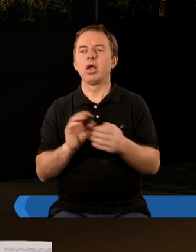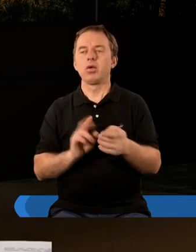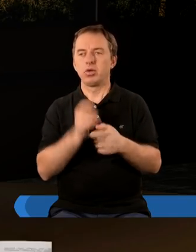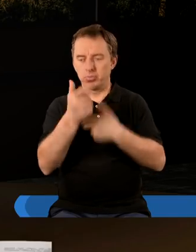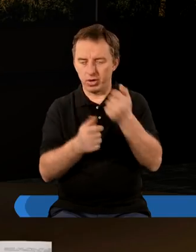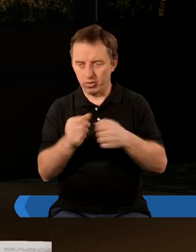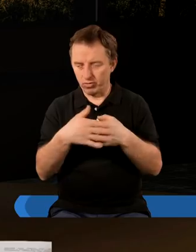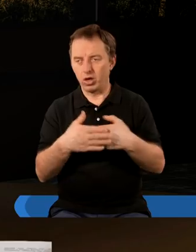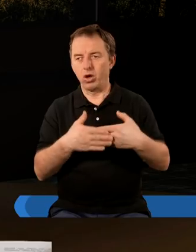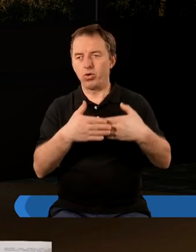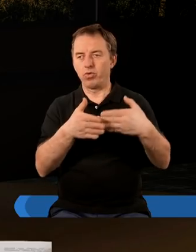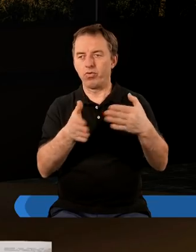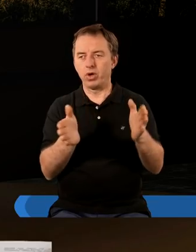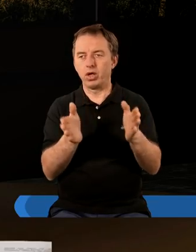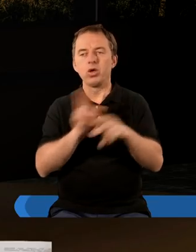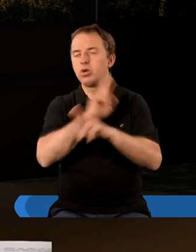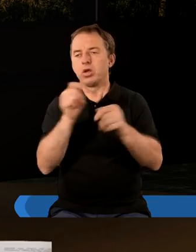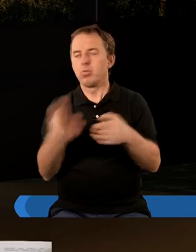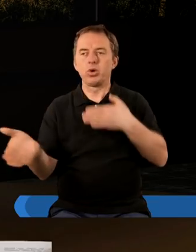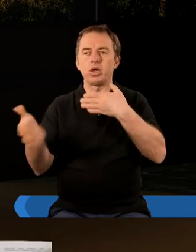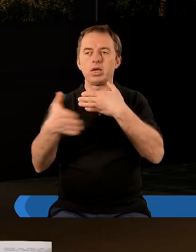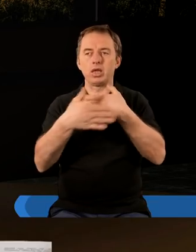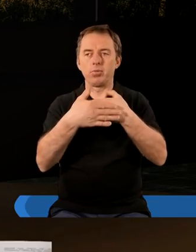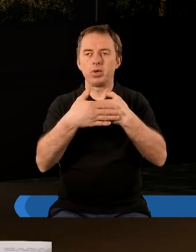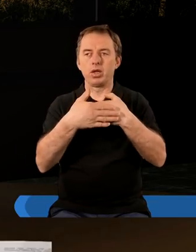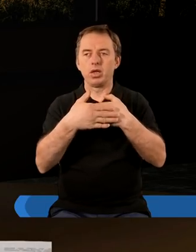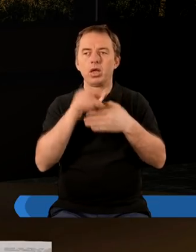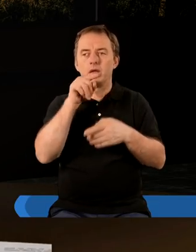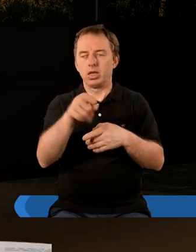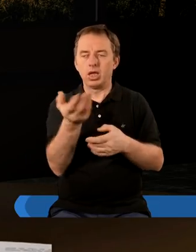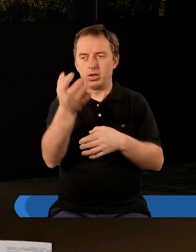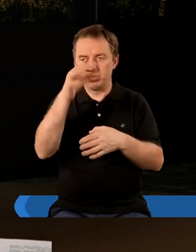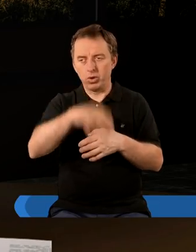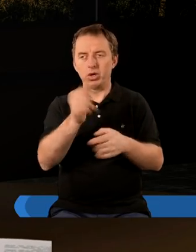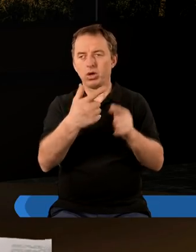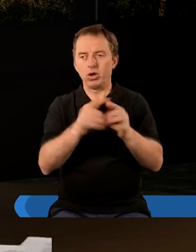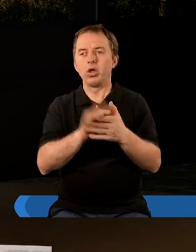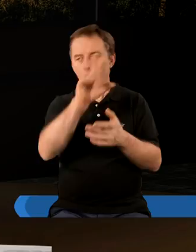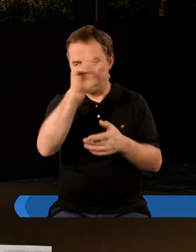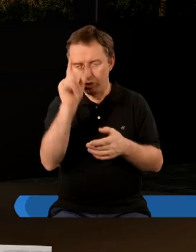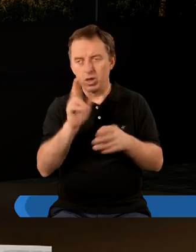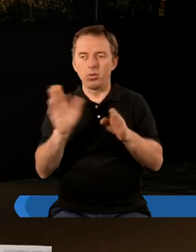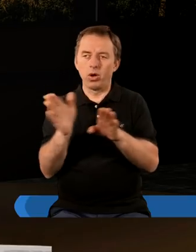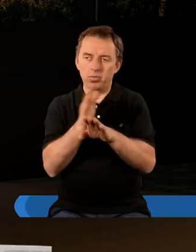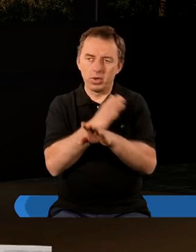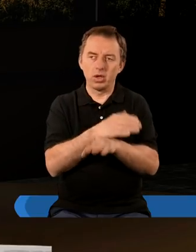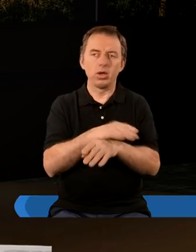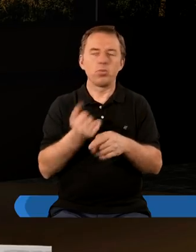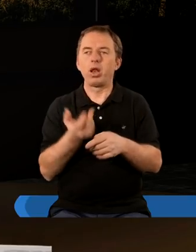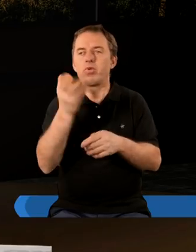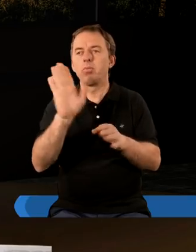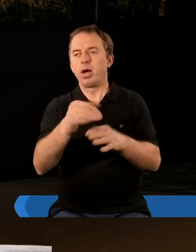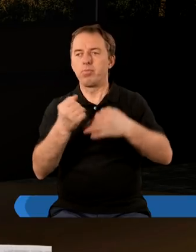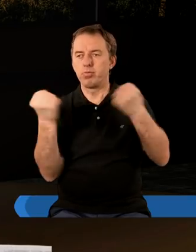sprawia że te drzwi są otwarte których nikt nie może zamknąć i ten zbór ten kościół ci ludzie pomimo tego że ma